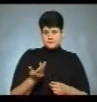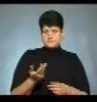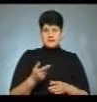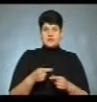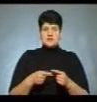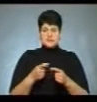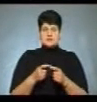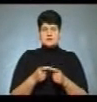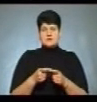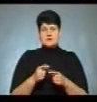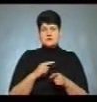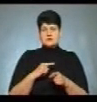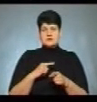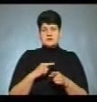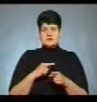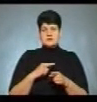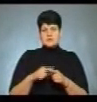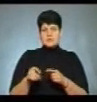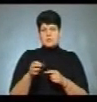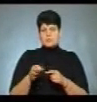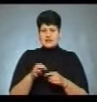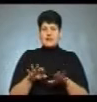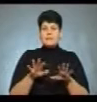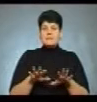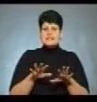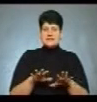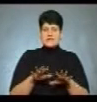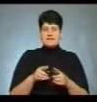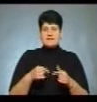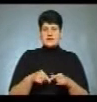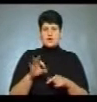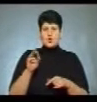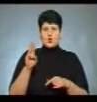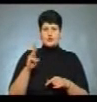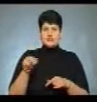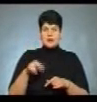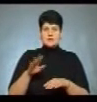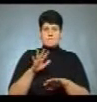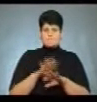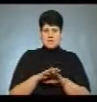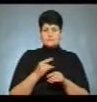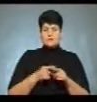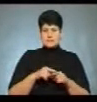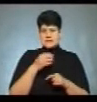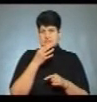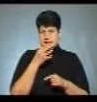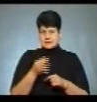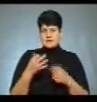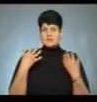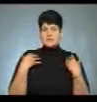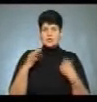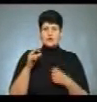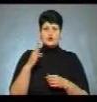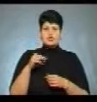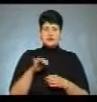через платіжну систему «Швидка копійка». У місцевих відділеннях Ощадбанку. Про це повідомив начальник тернопільської філії Ощадбанку Ярослав